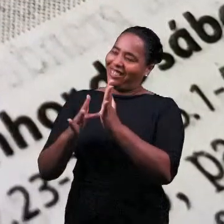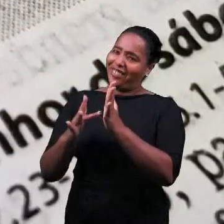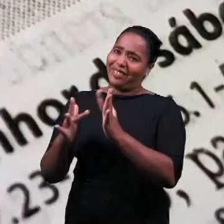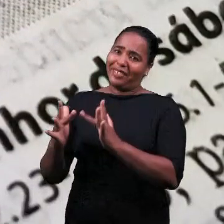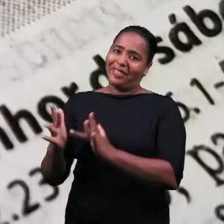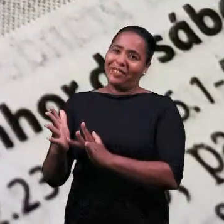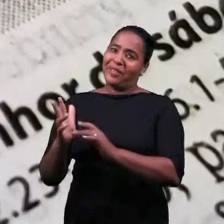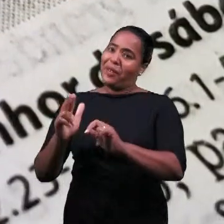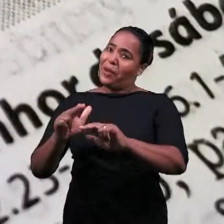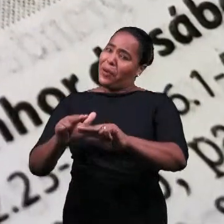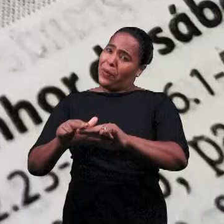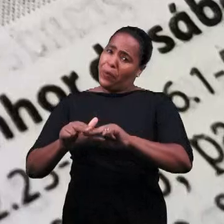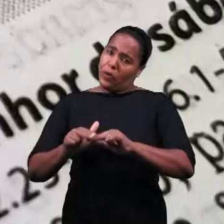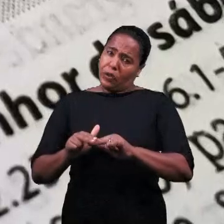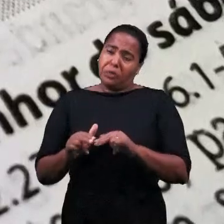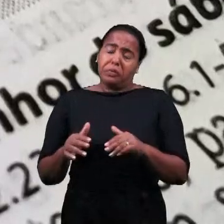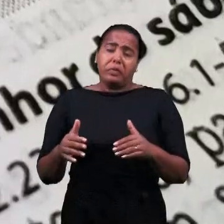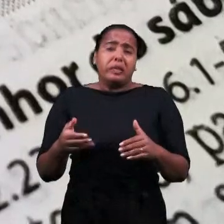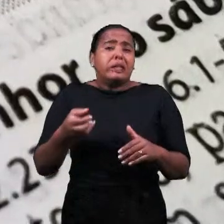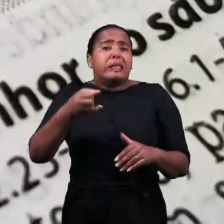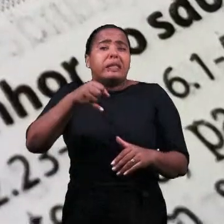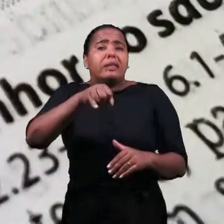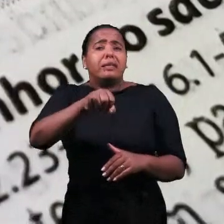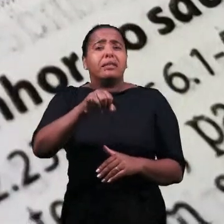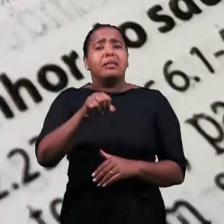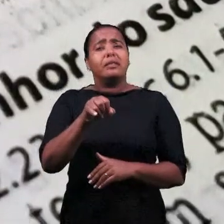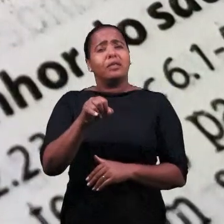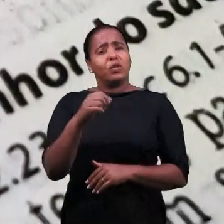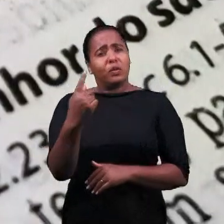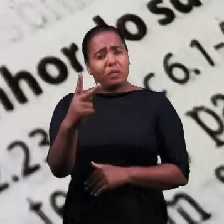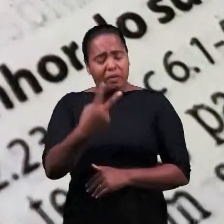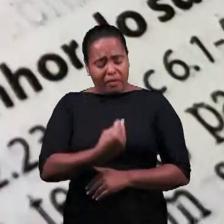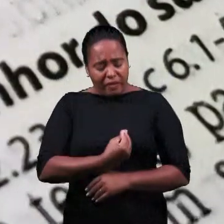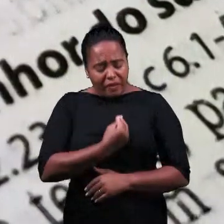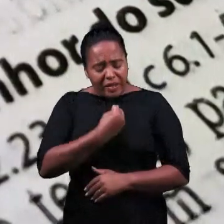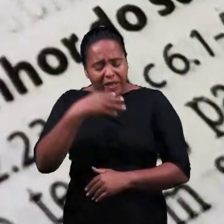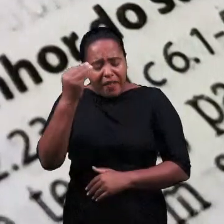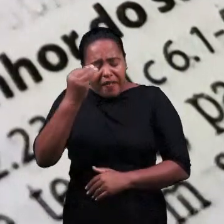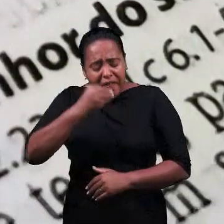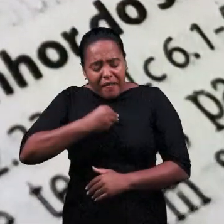Иисус Пам и